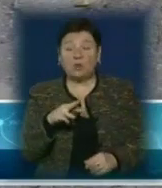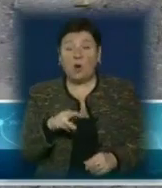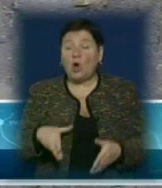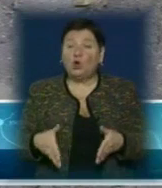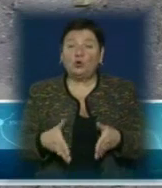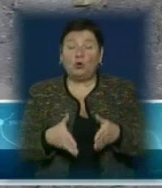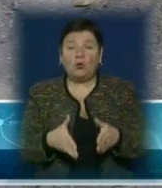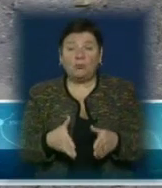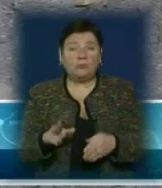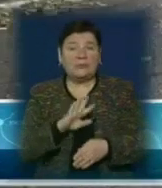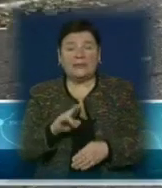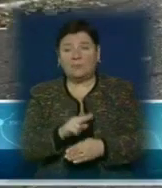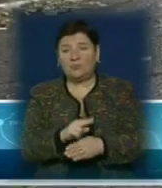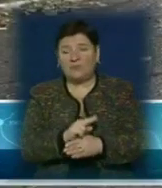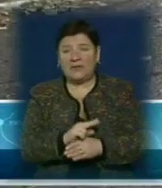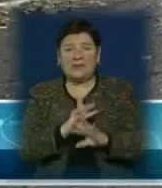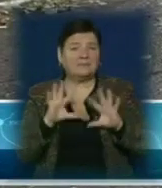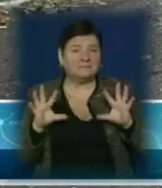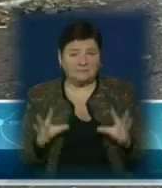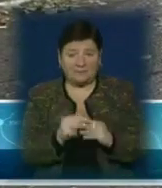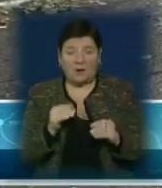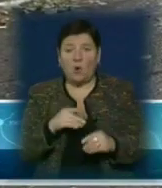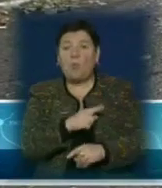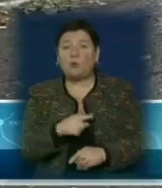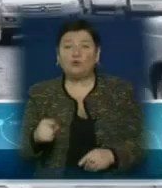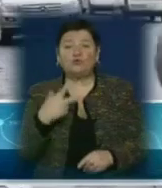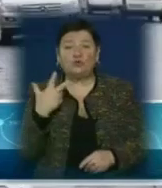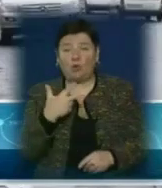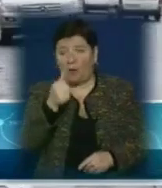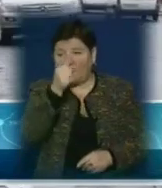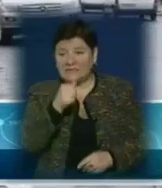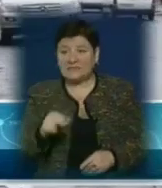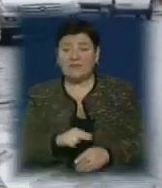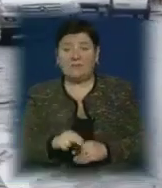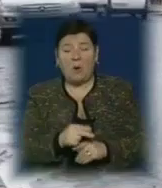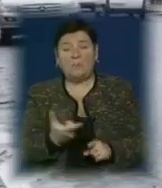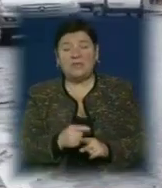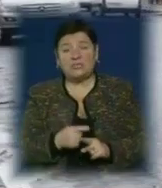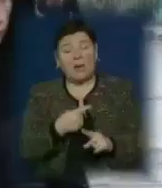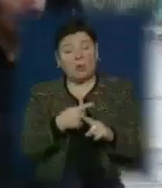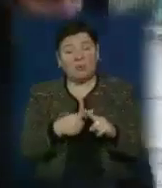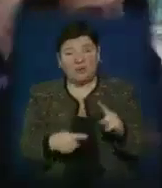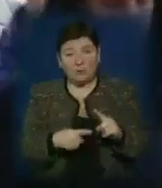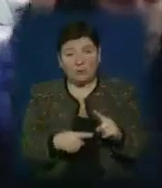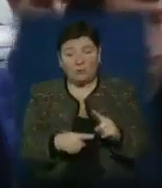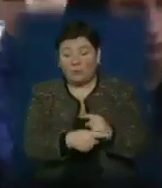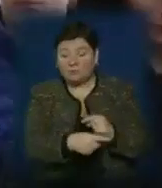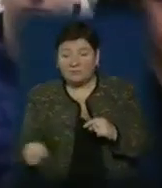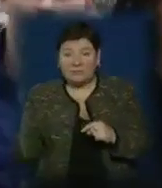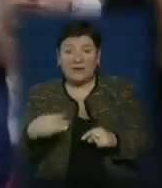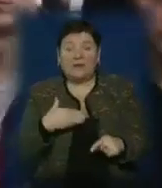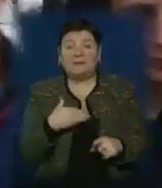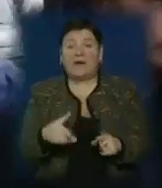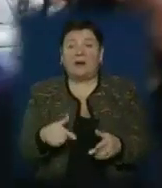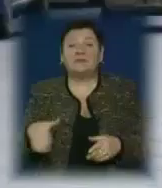ремонтували взагалі, зрештою, як і у всій Закарпатській області. Упродовж трьох місяців ямковий ремонт зробили більш ніж на половині шляхів. Зараз тривають роботи на